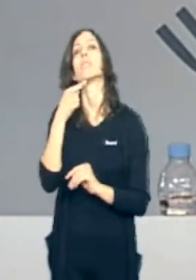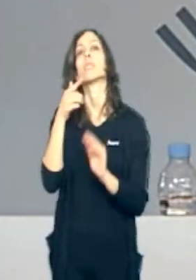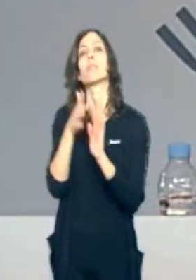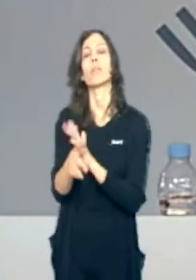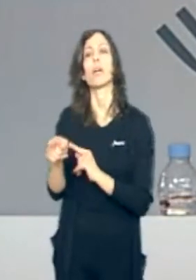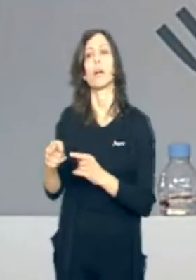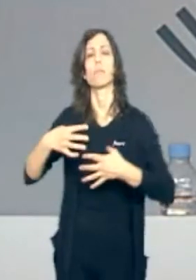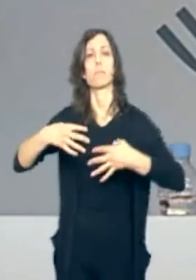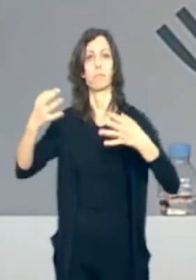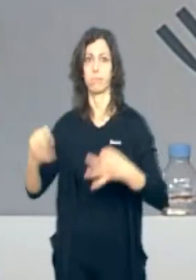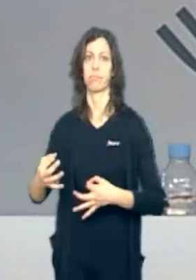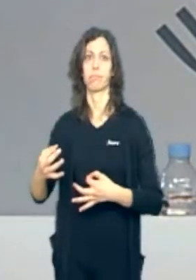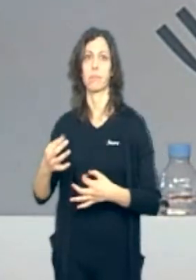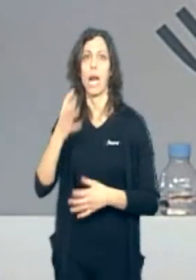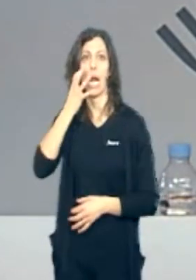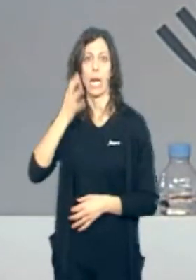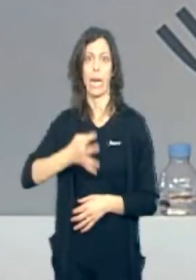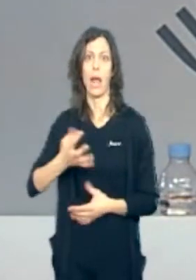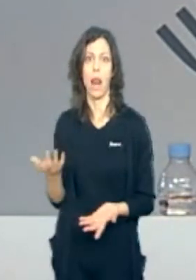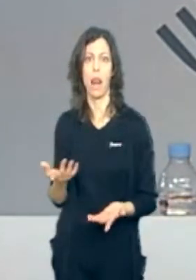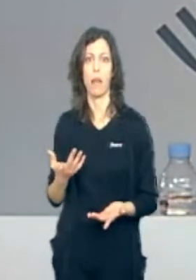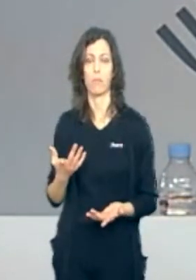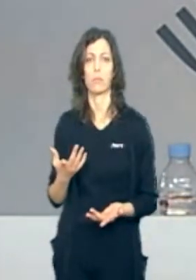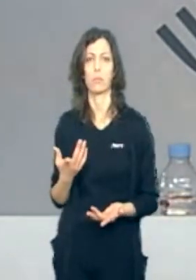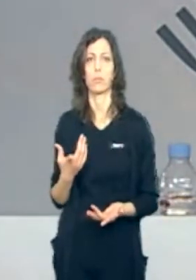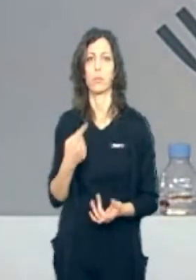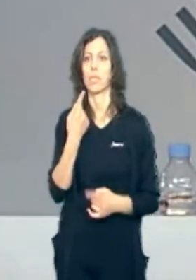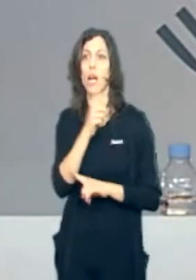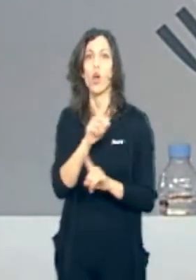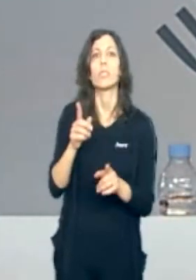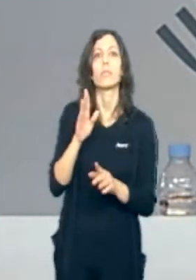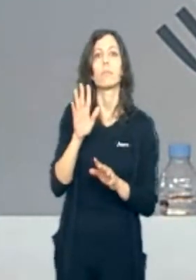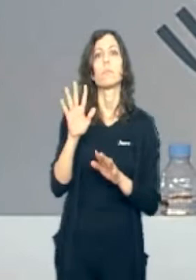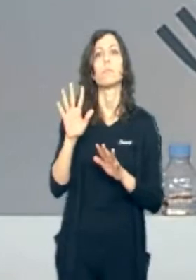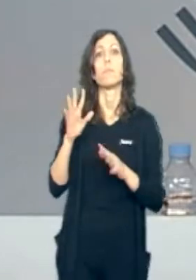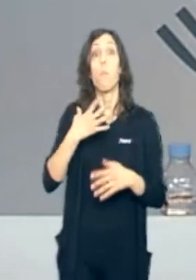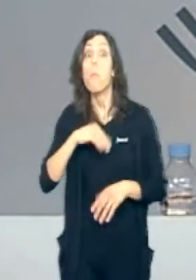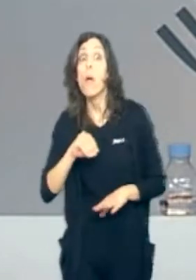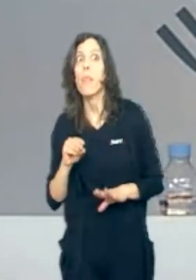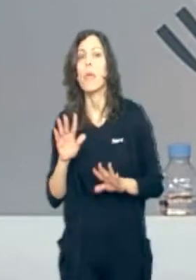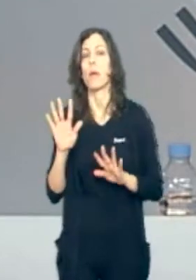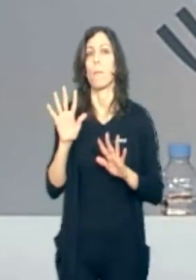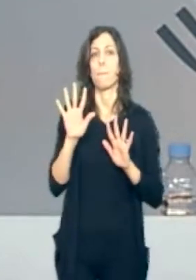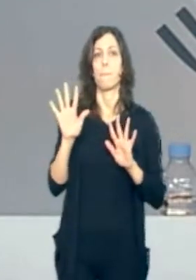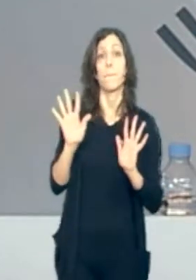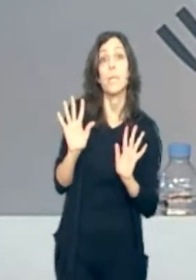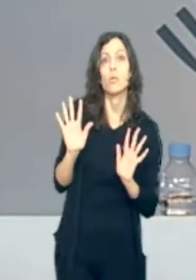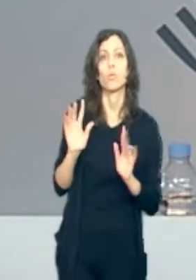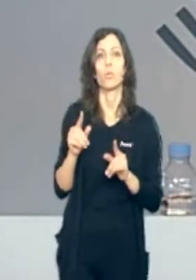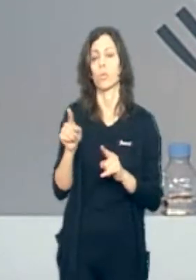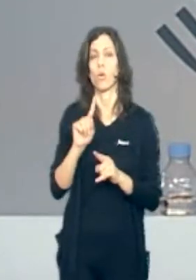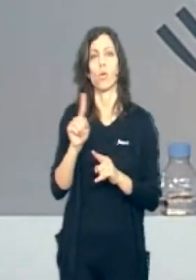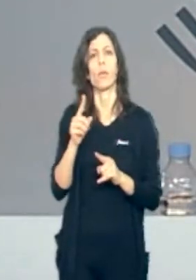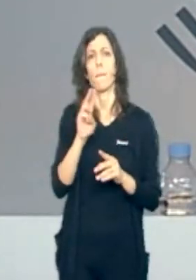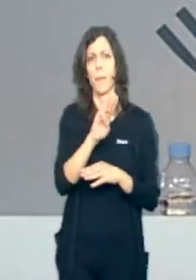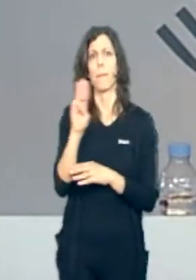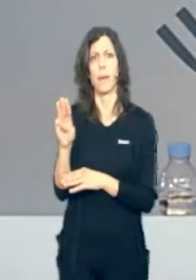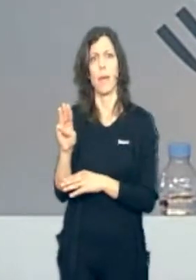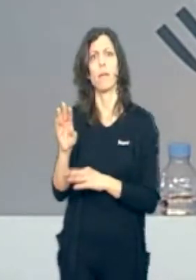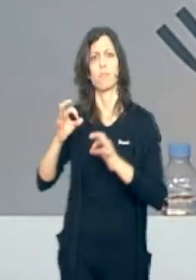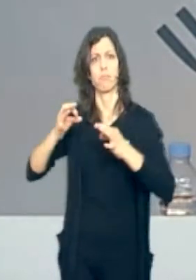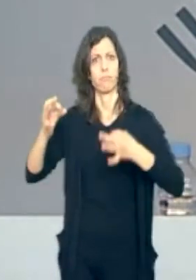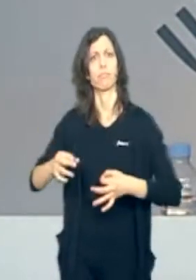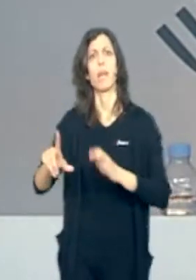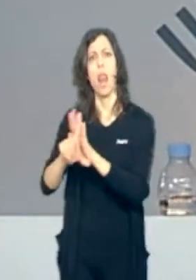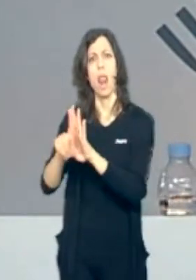serà ferm el fet i provat el fet que el Partit Popular es va